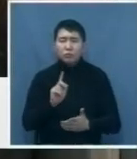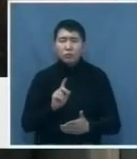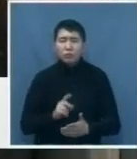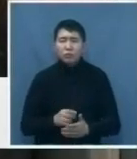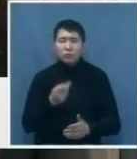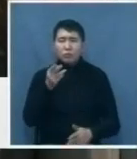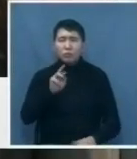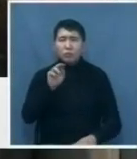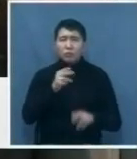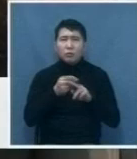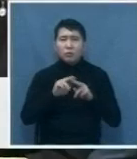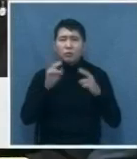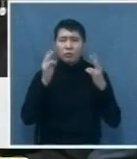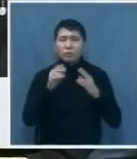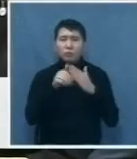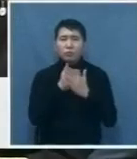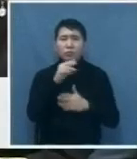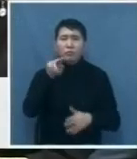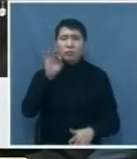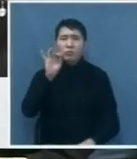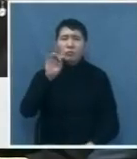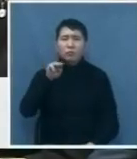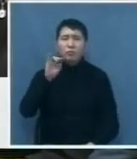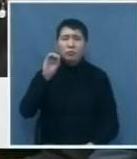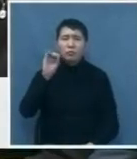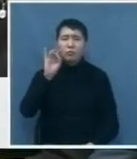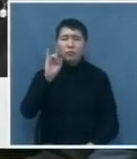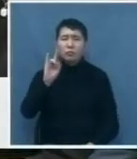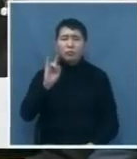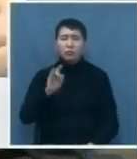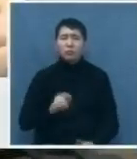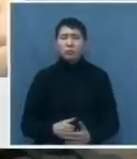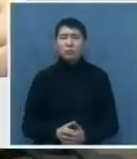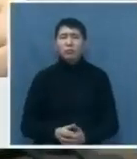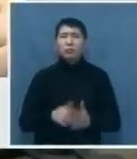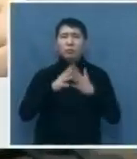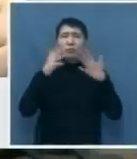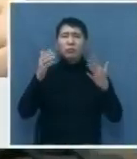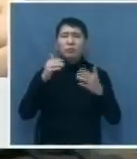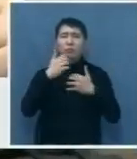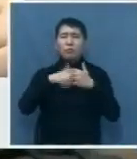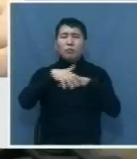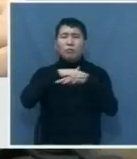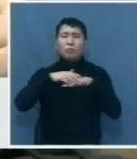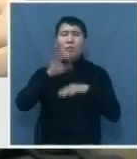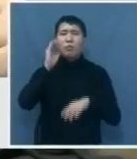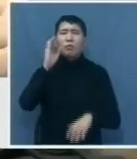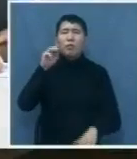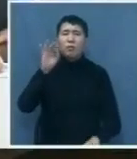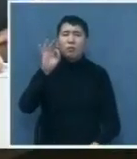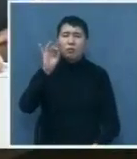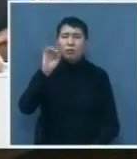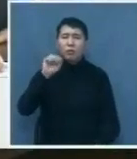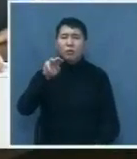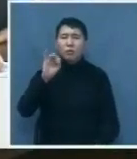этого нам нужны новые партнеры. На сегодня МФЦА имеет связи с крупными международными инвесторами. И они готовы направить